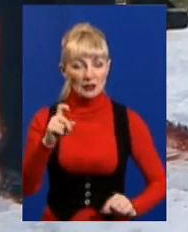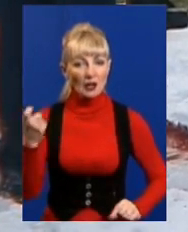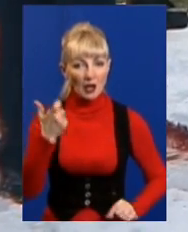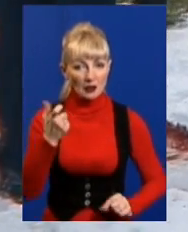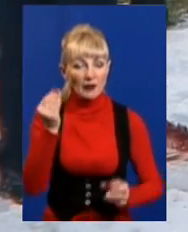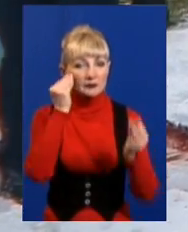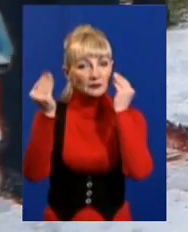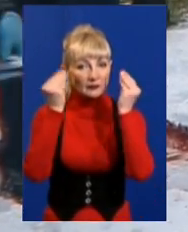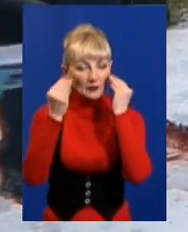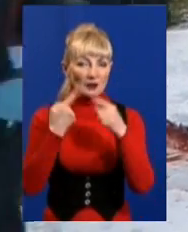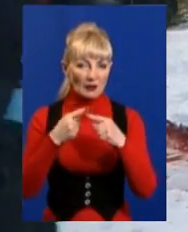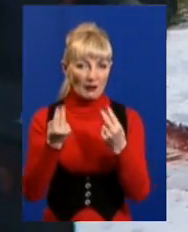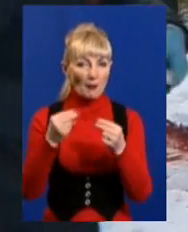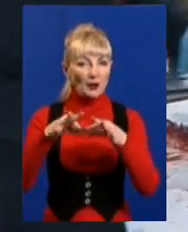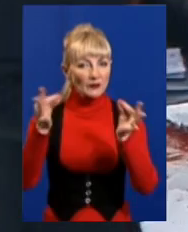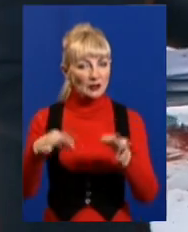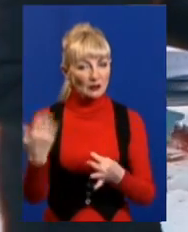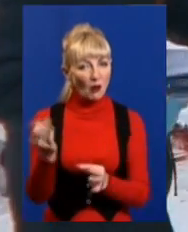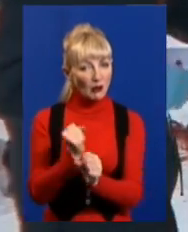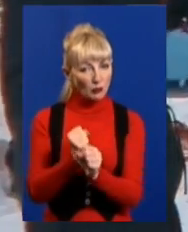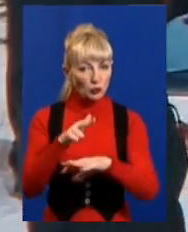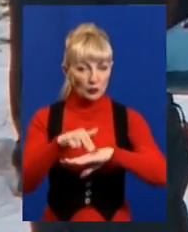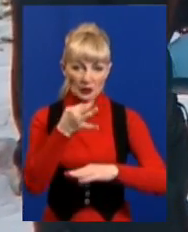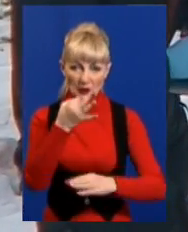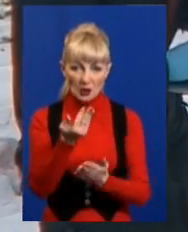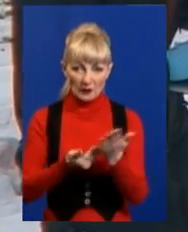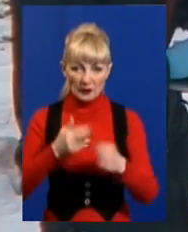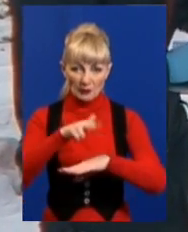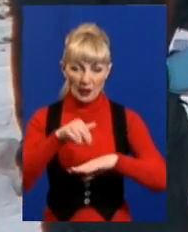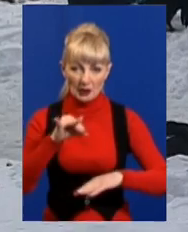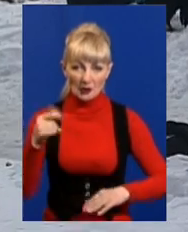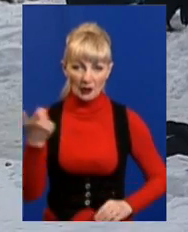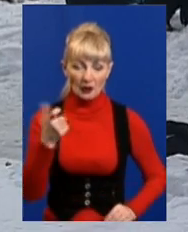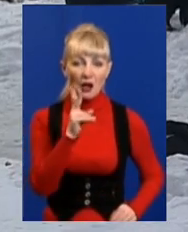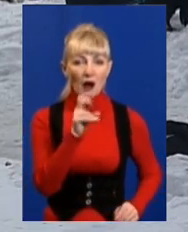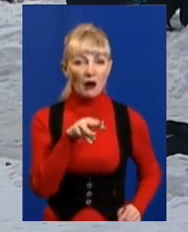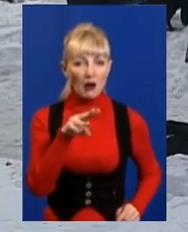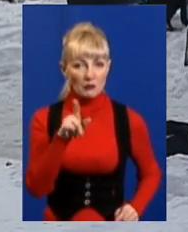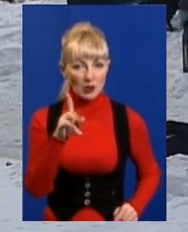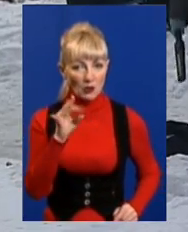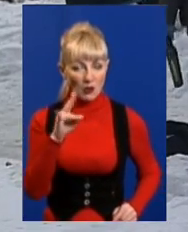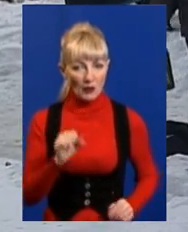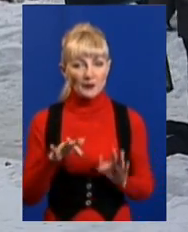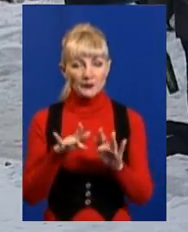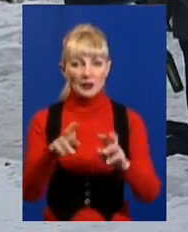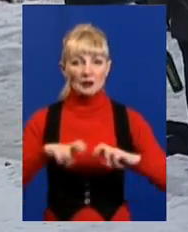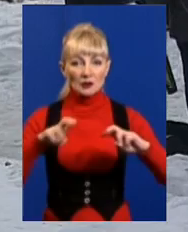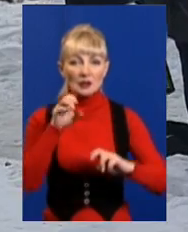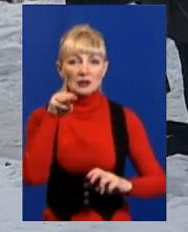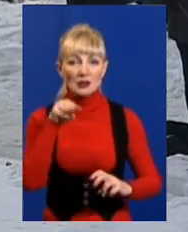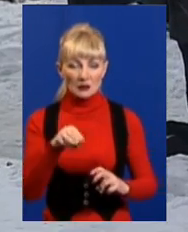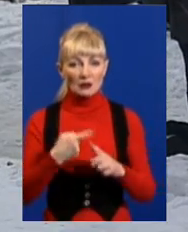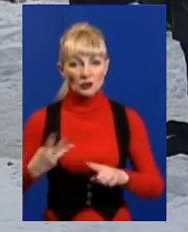нападу розглядають професійну діяльність поліцейського, повідомила речниця поліції Харківщини Оксана Калмикова. Справу розслідують за статтею